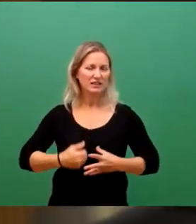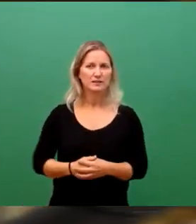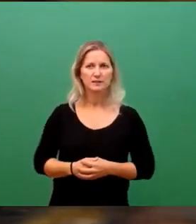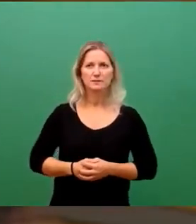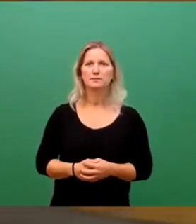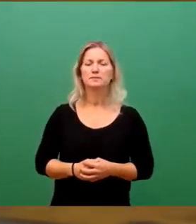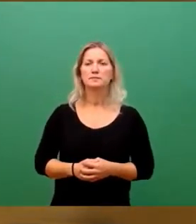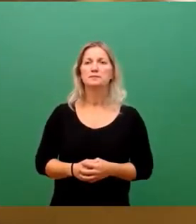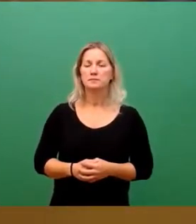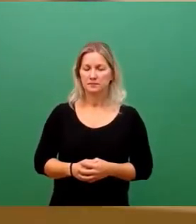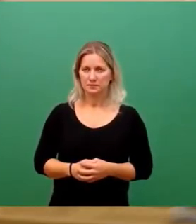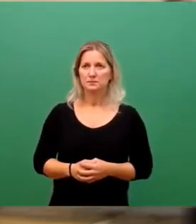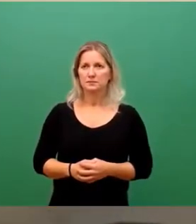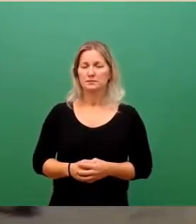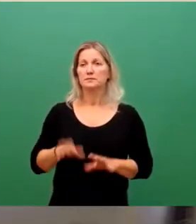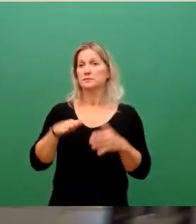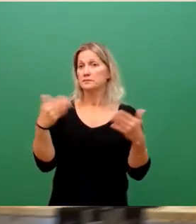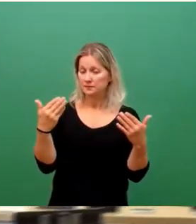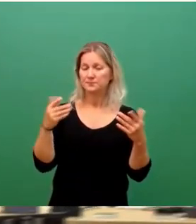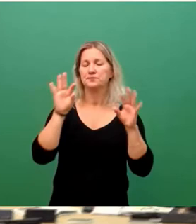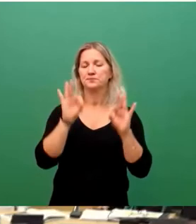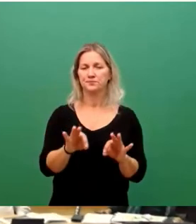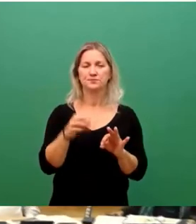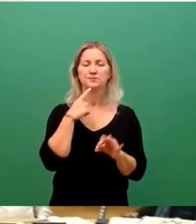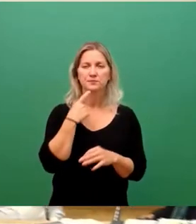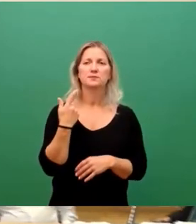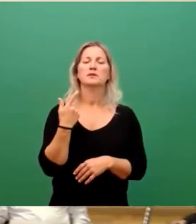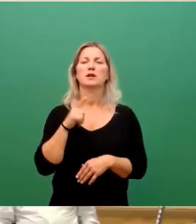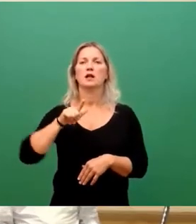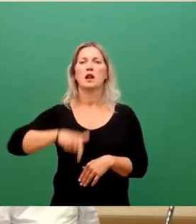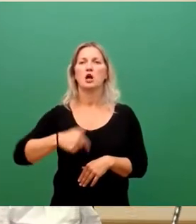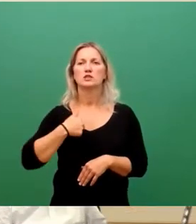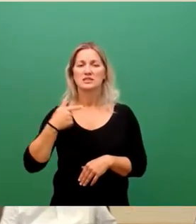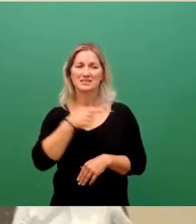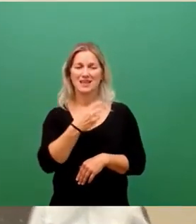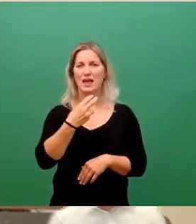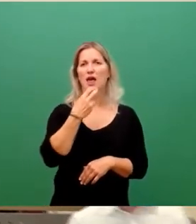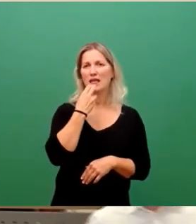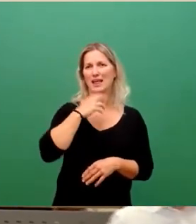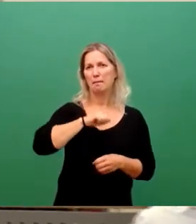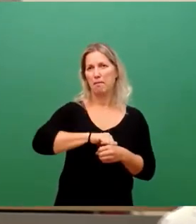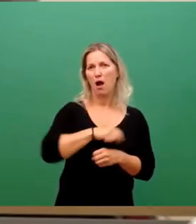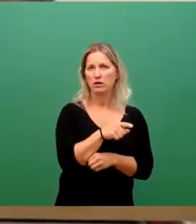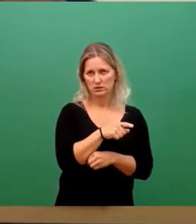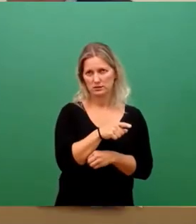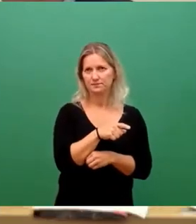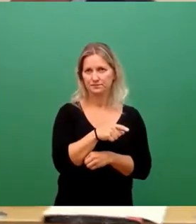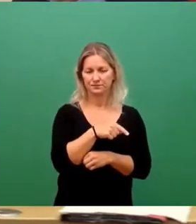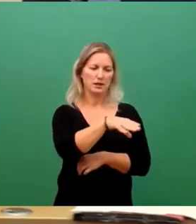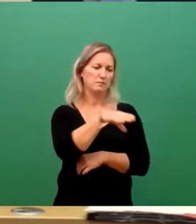Also Herr Lezinski, da will ich mal einsteigen, ein Stückchen in den Energiemarkt mit Ihnen zusammen.